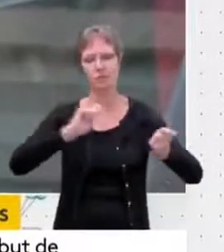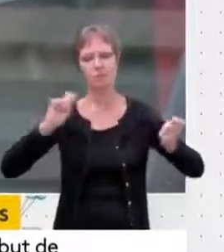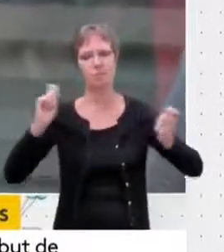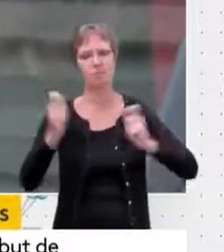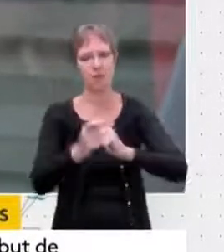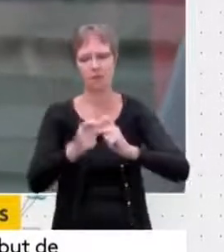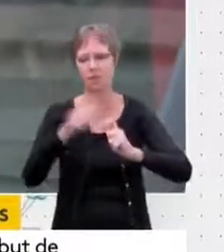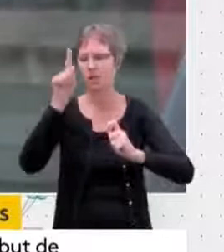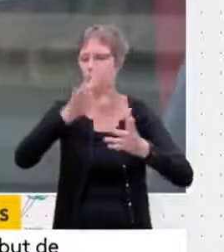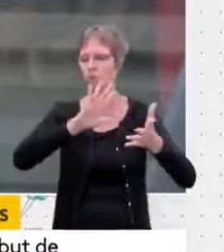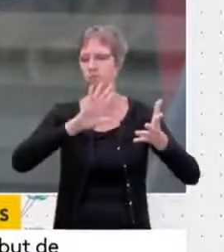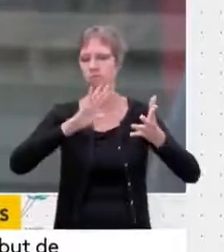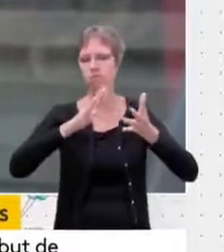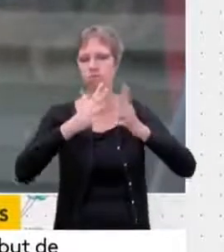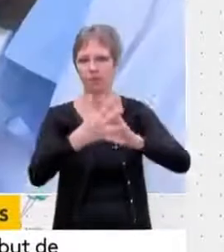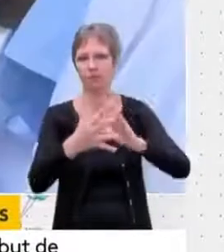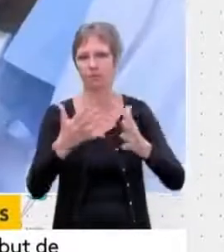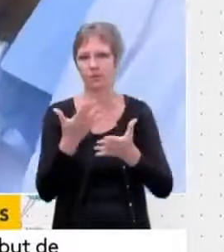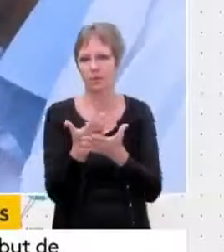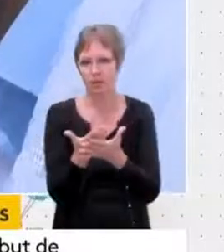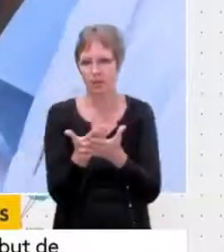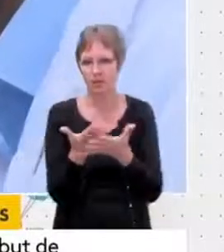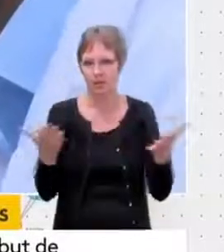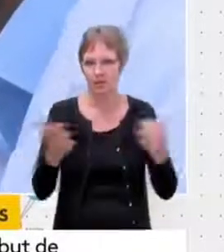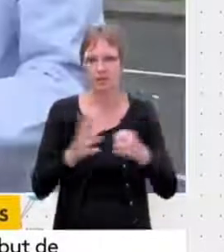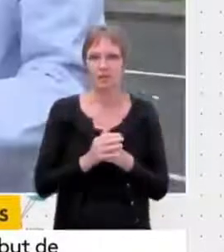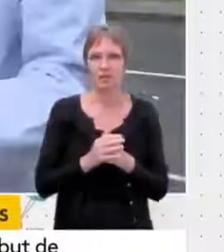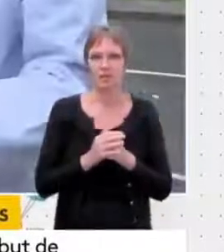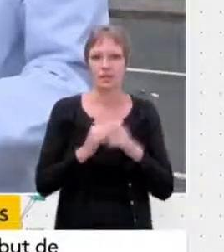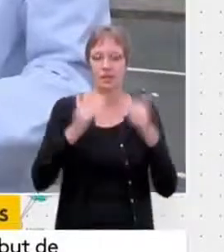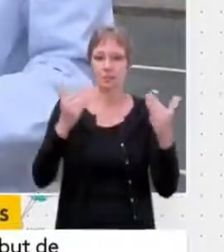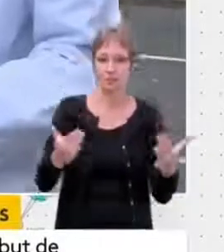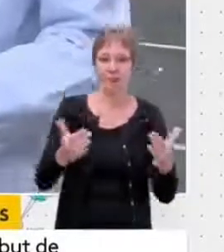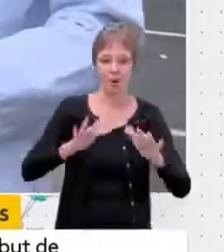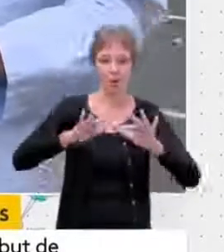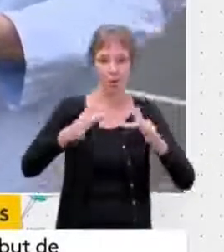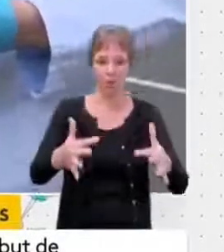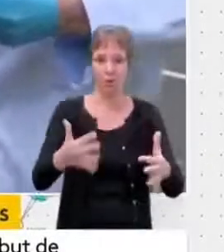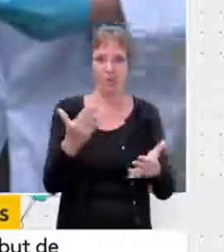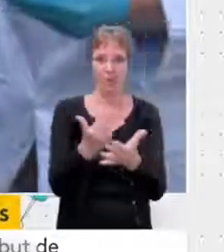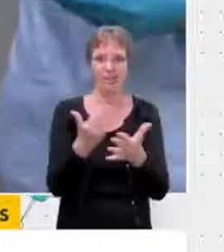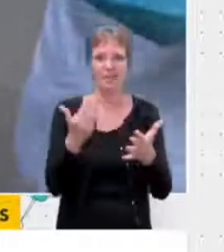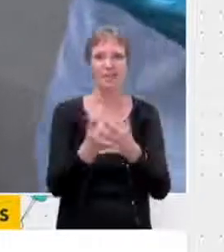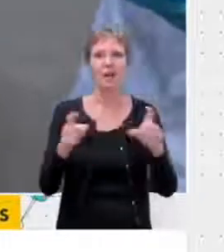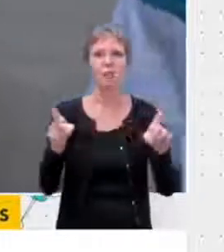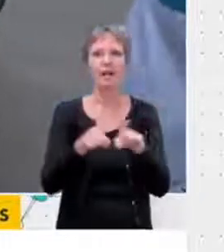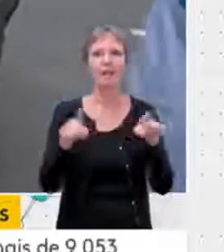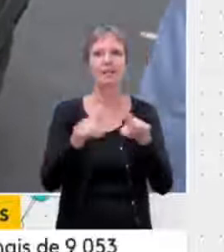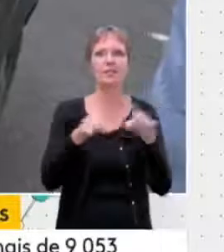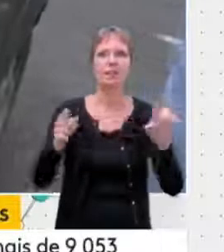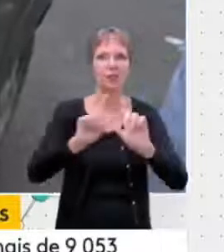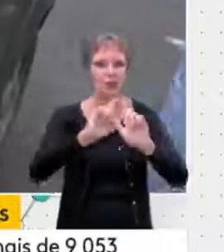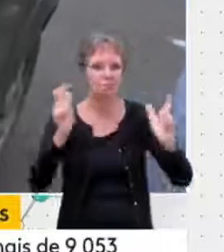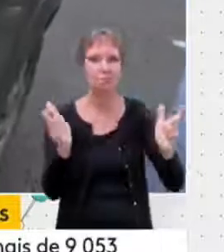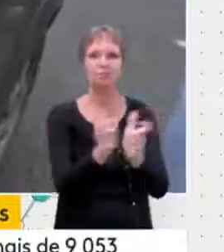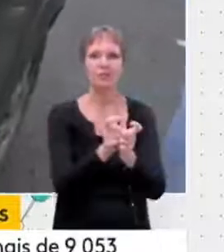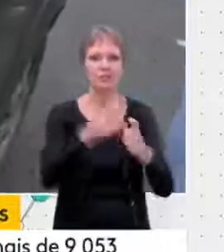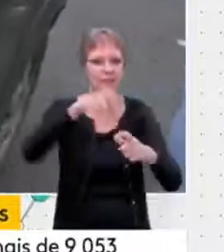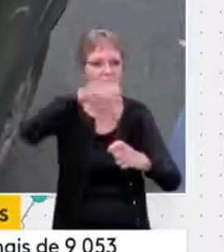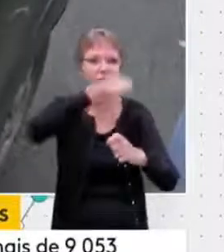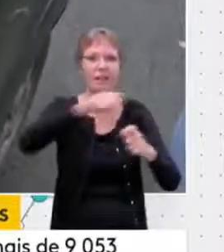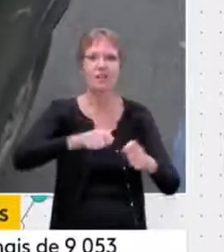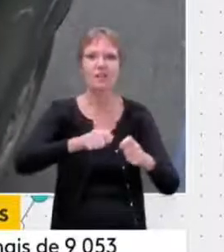ministre Véran. Et la question, c'est, comment est-ce qu'on se donne les moyens pour un dépistage de masse ? Qu'est-ce qu'on